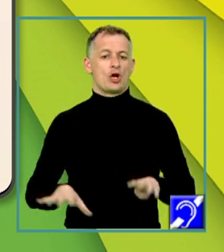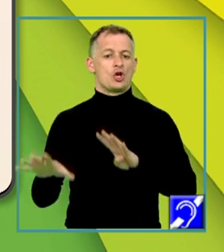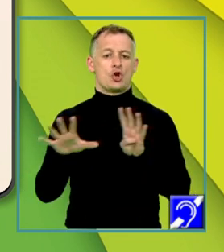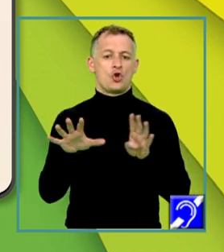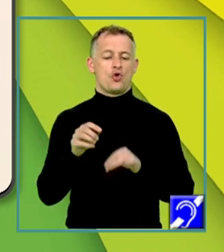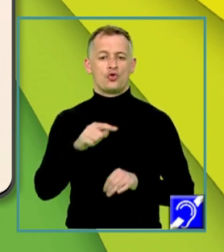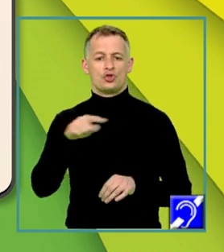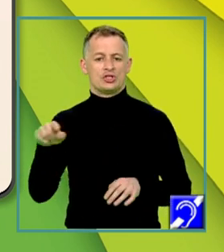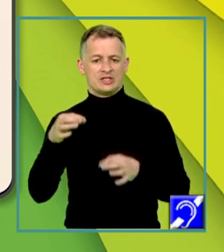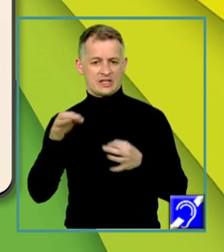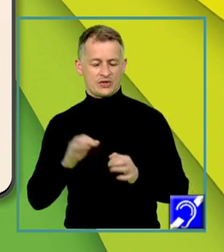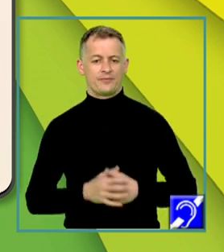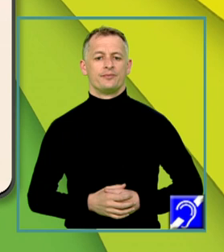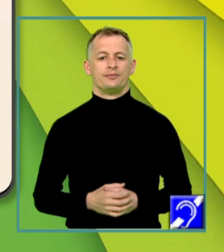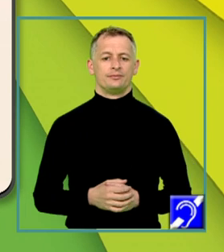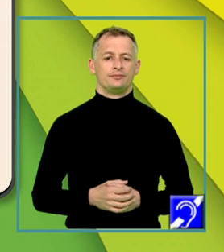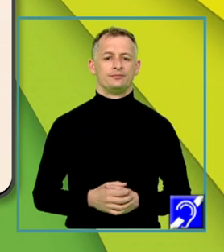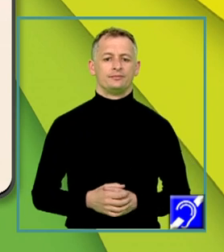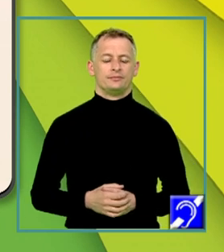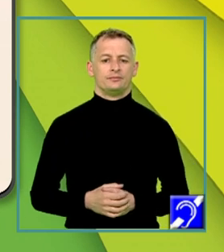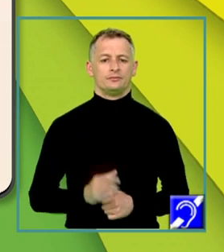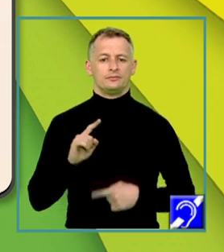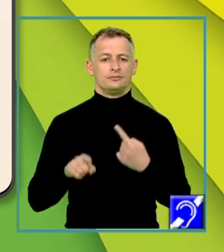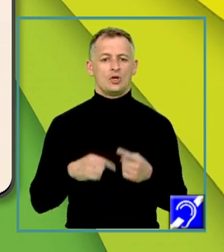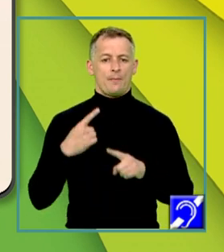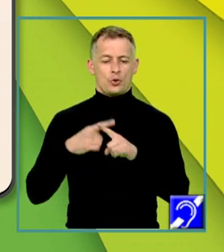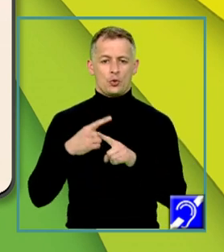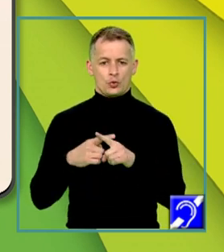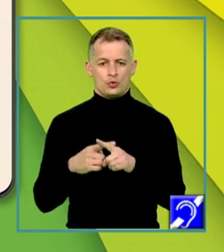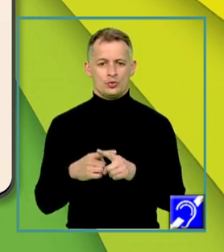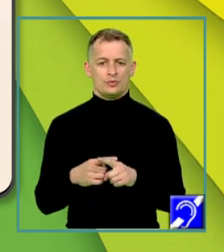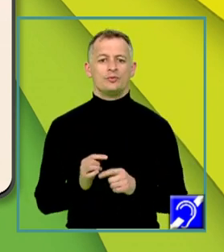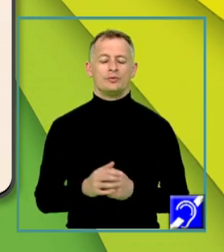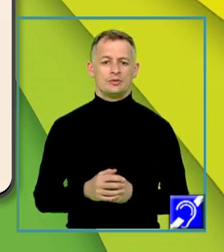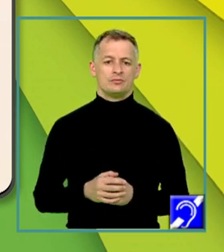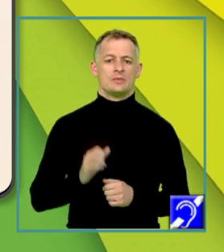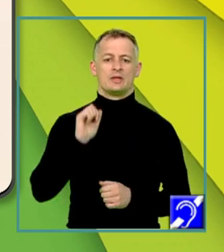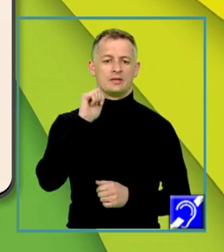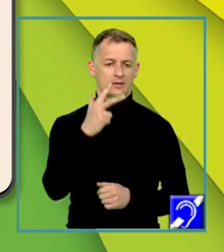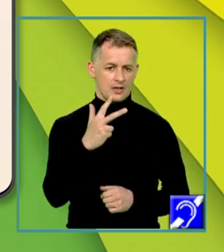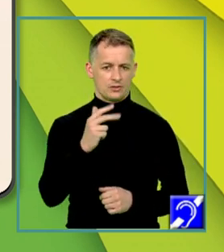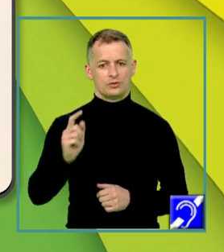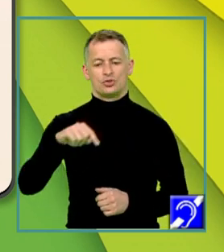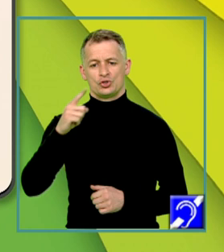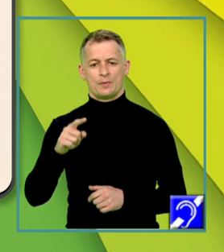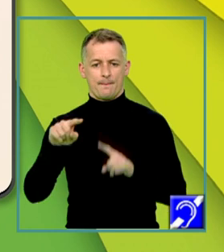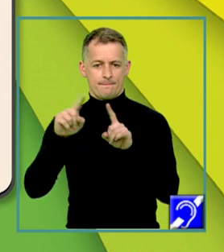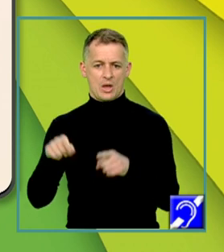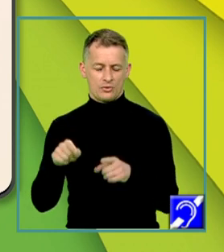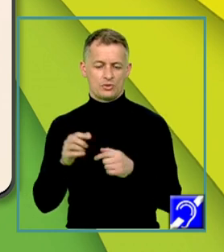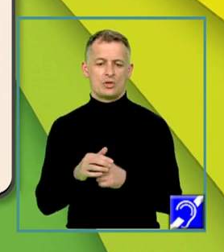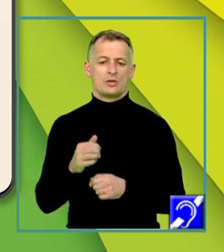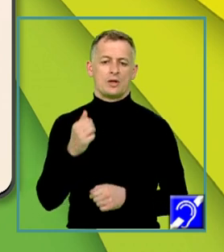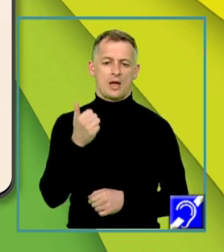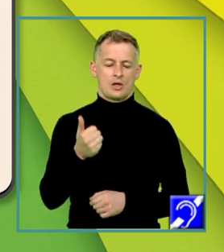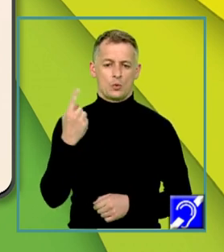elementele 9 și 10. Apoi produsul dintre scalarul 3 și matricea A de 1